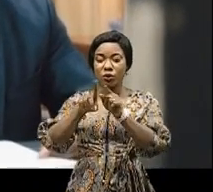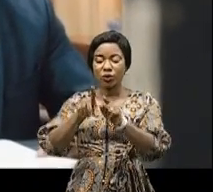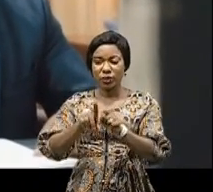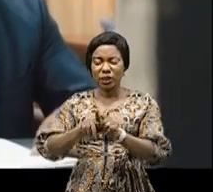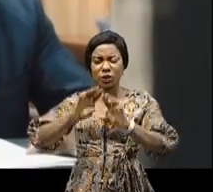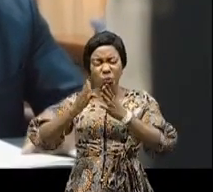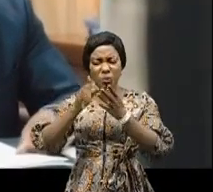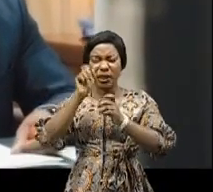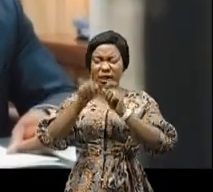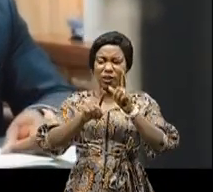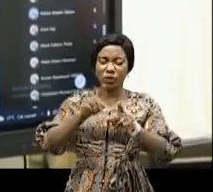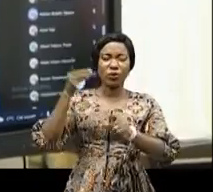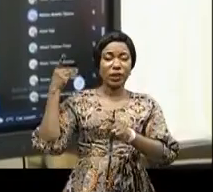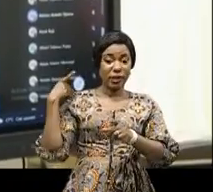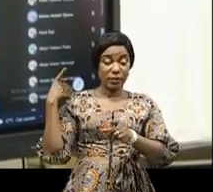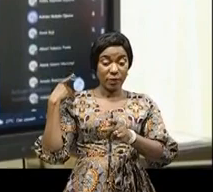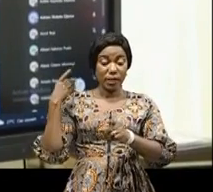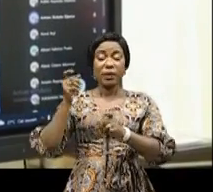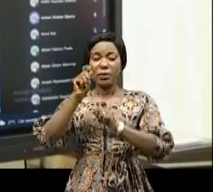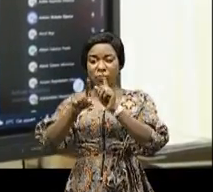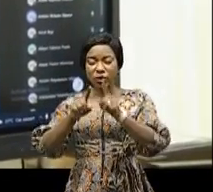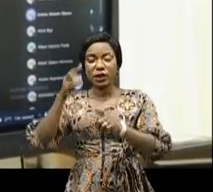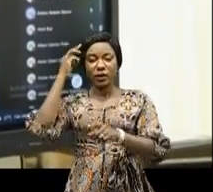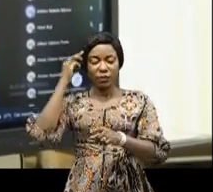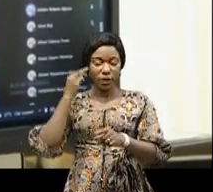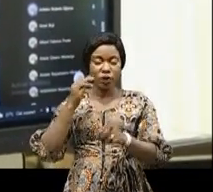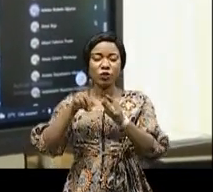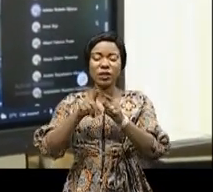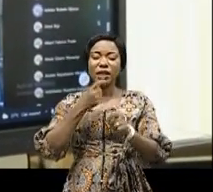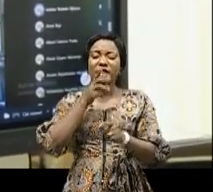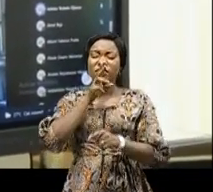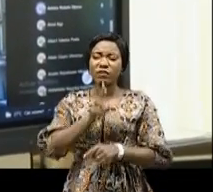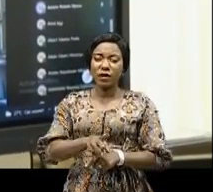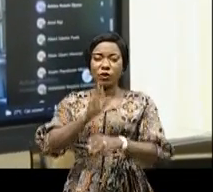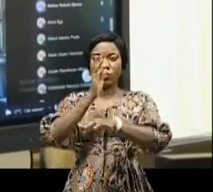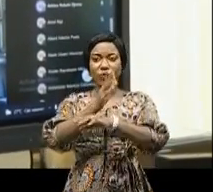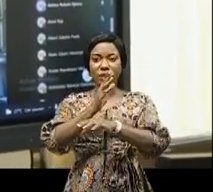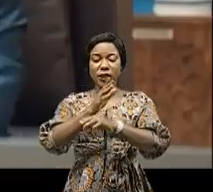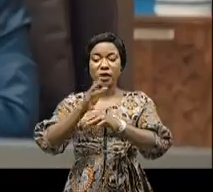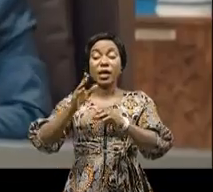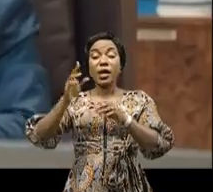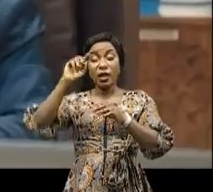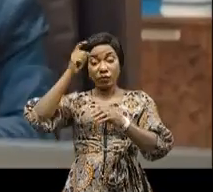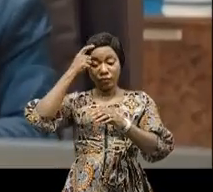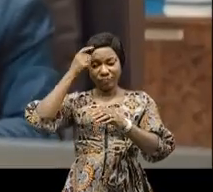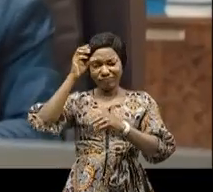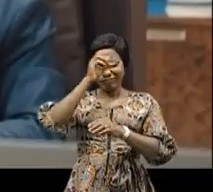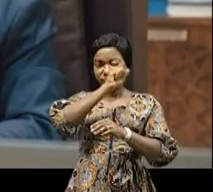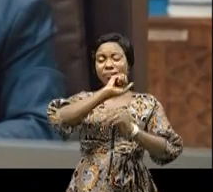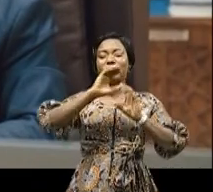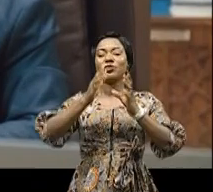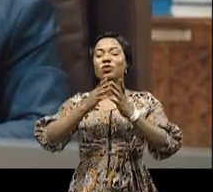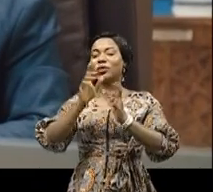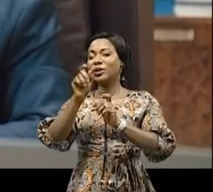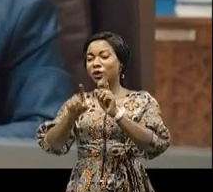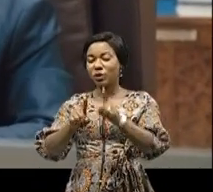députés nationaux sur cette question. Il a rassuré les conseils que le gouvernement a bien capté les messages de la population à